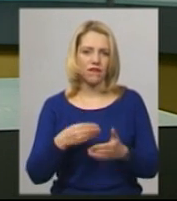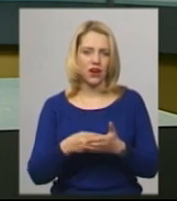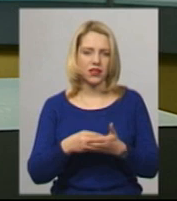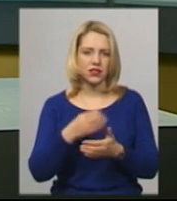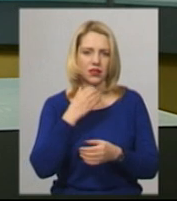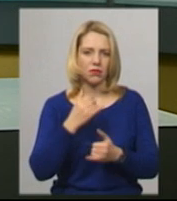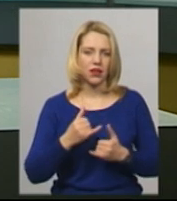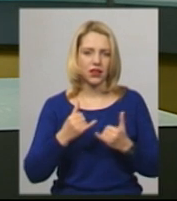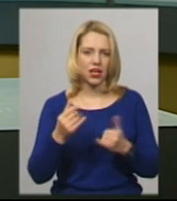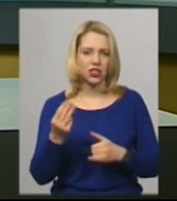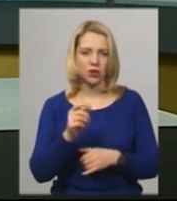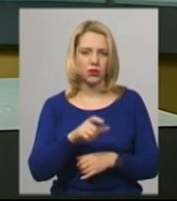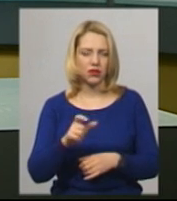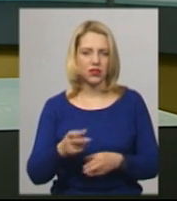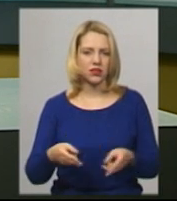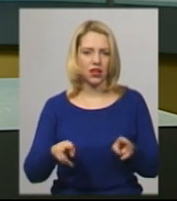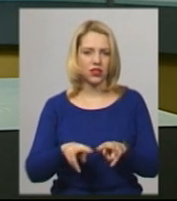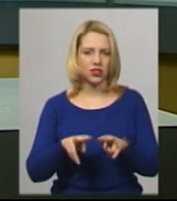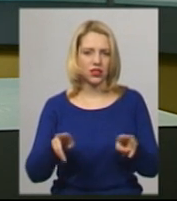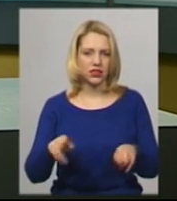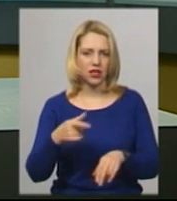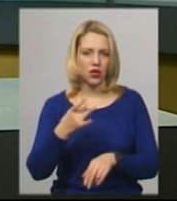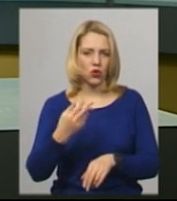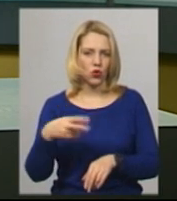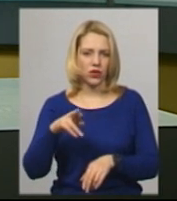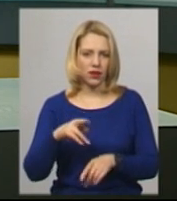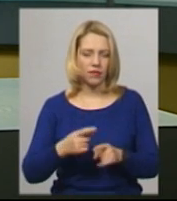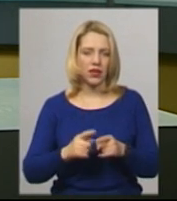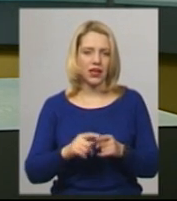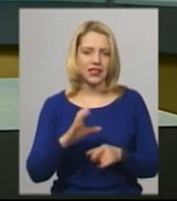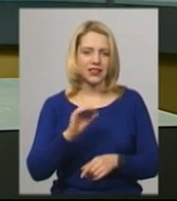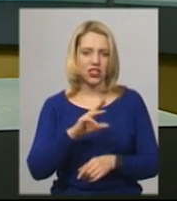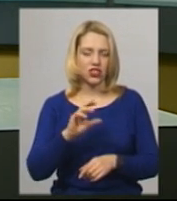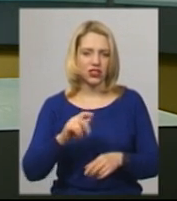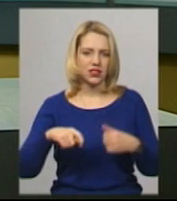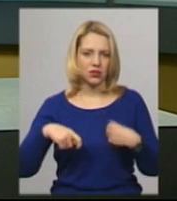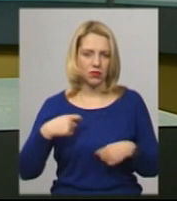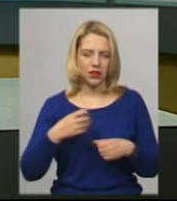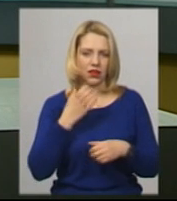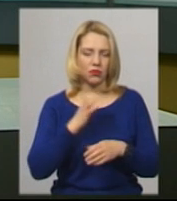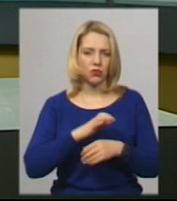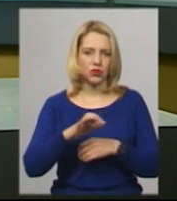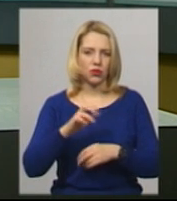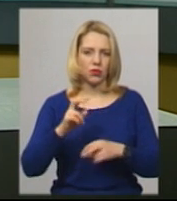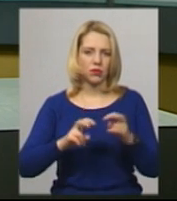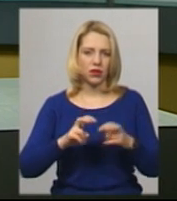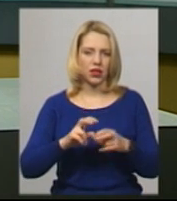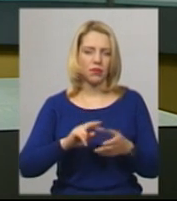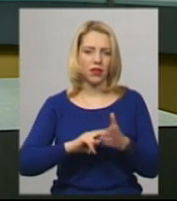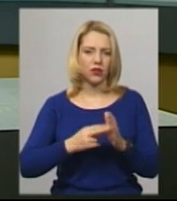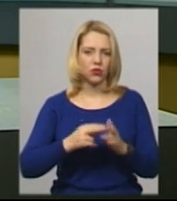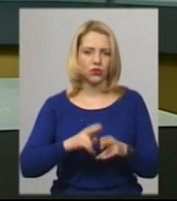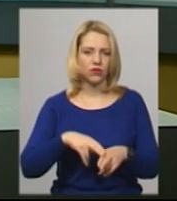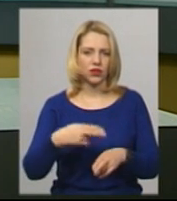шепетівчан залишилась на рівні грудневої. Чиновник додає, січневі збитки теплопостачального підприємства планують покрити з